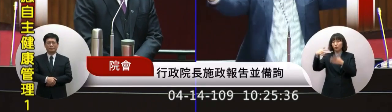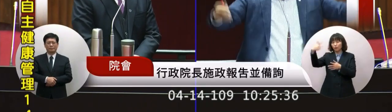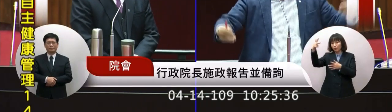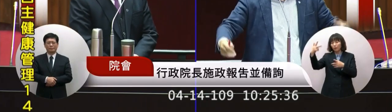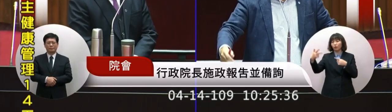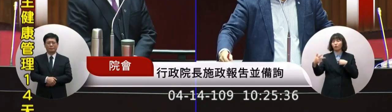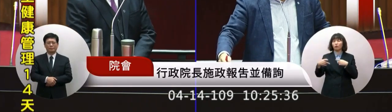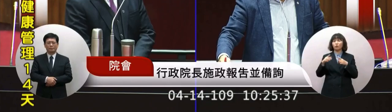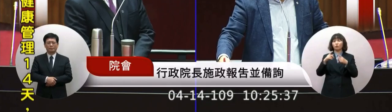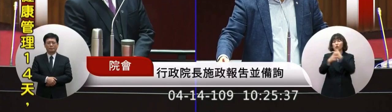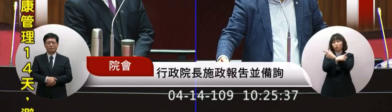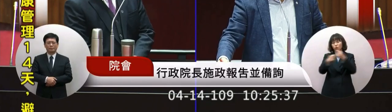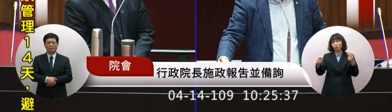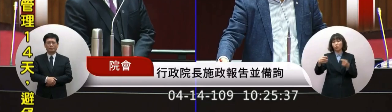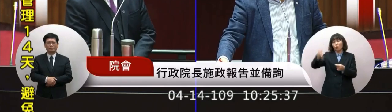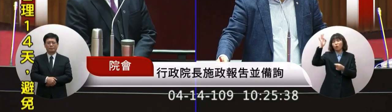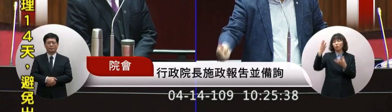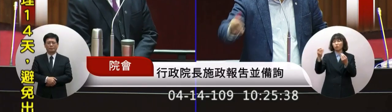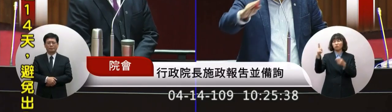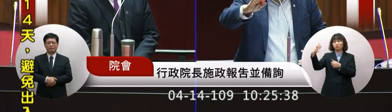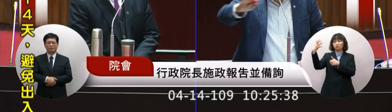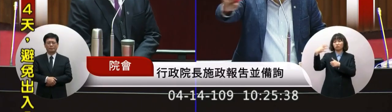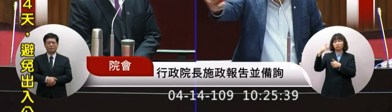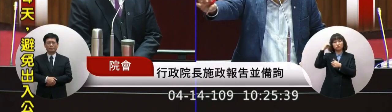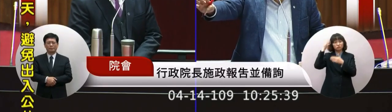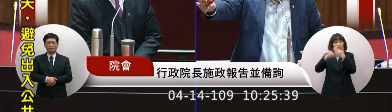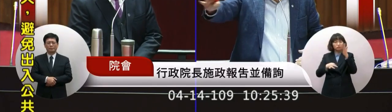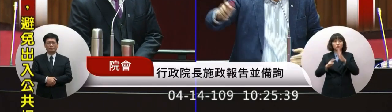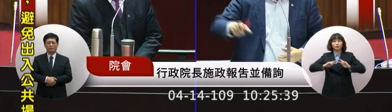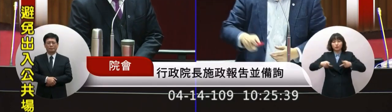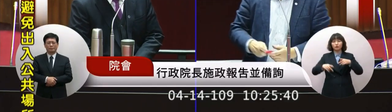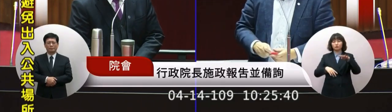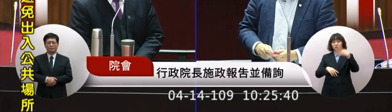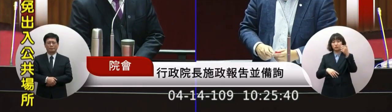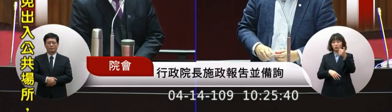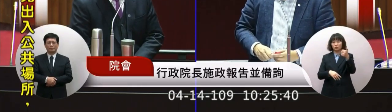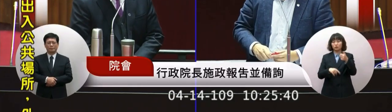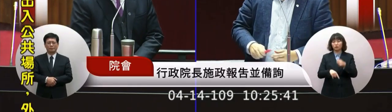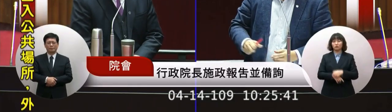百我們說後來全世界都沒有那麼多你要七百我們就訂一個四百五